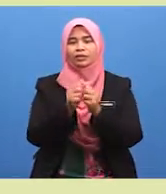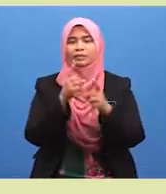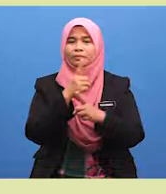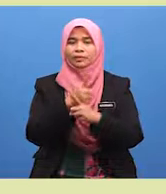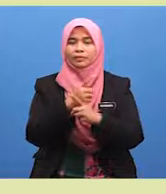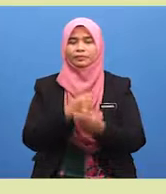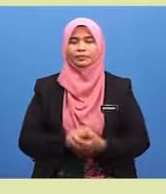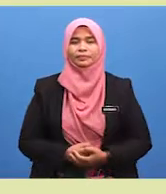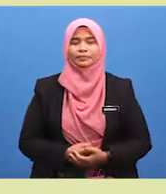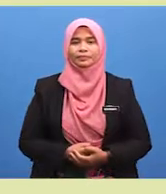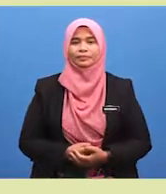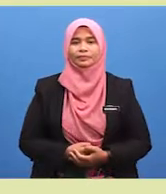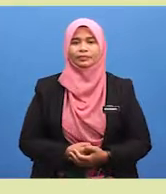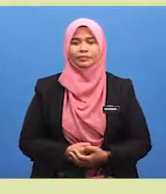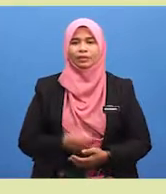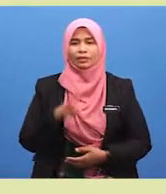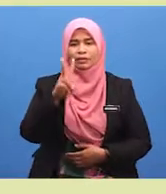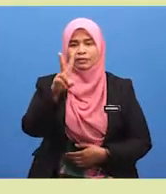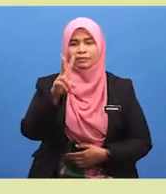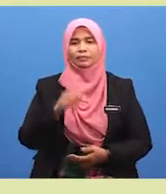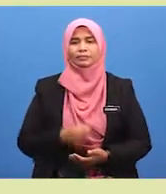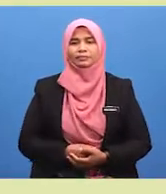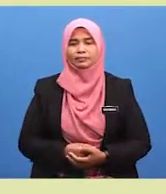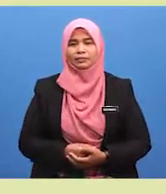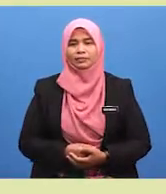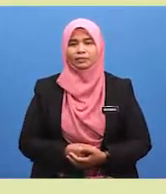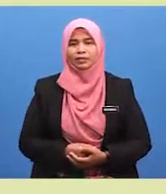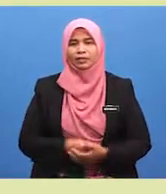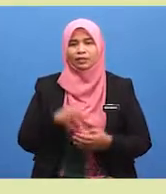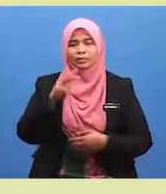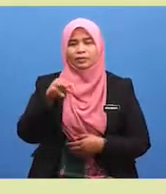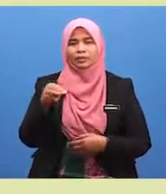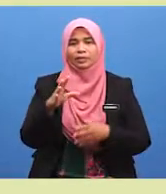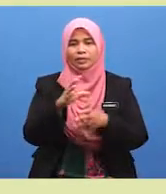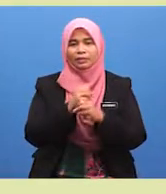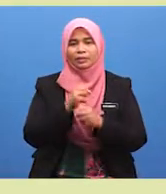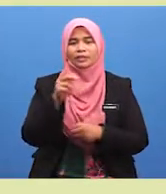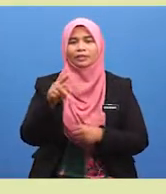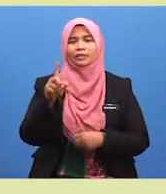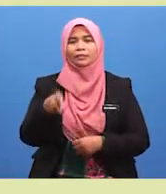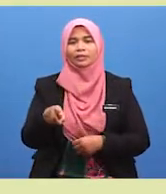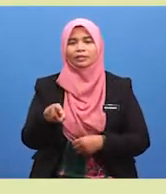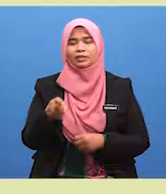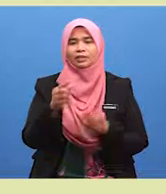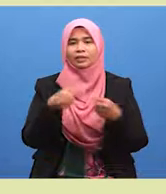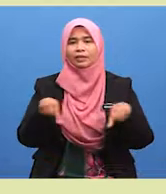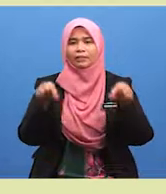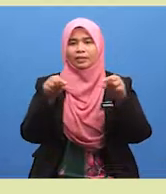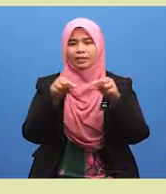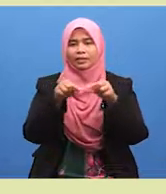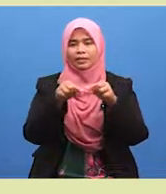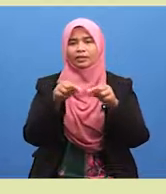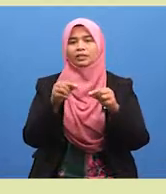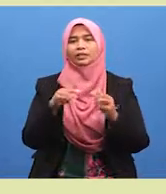dengan betul. Keduanya, murid-murid. Murid-murid dapat mengenal pasti